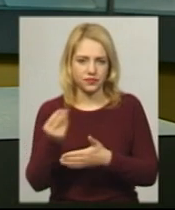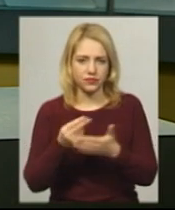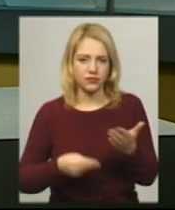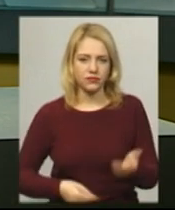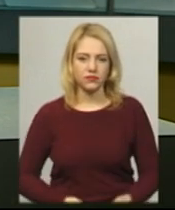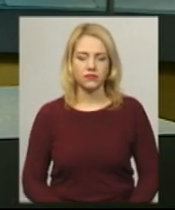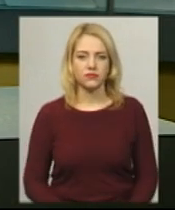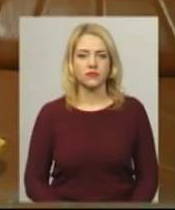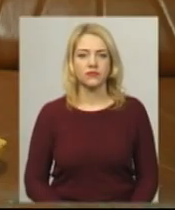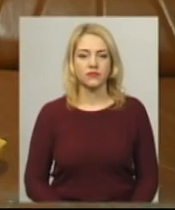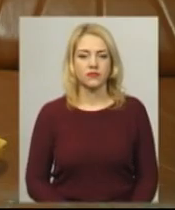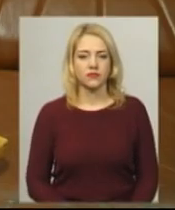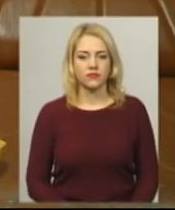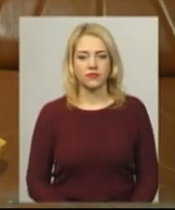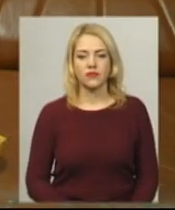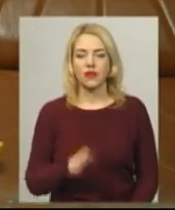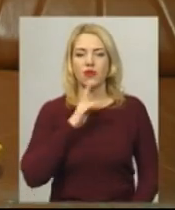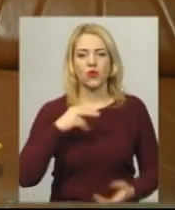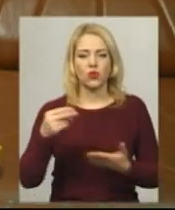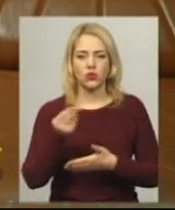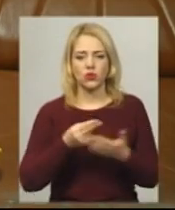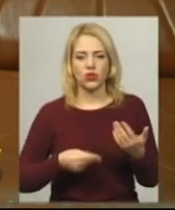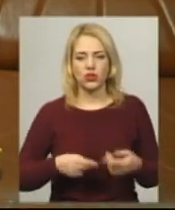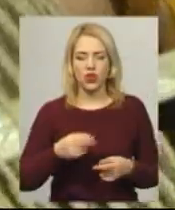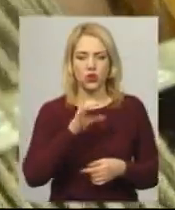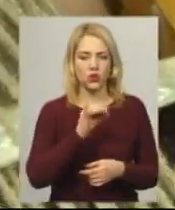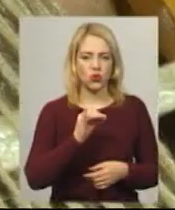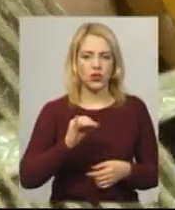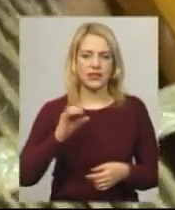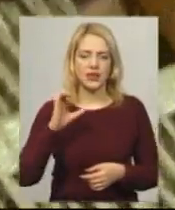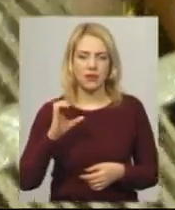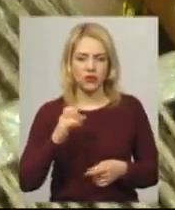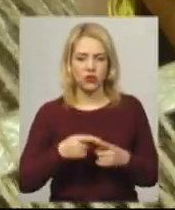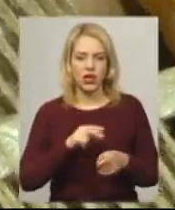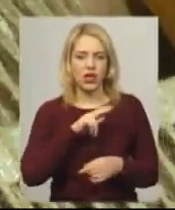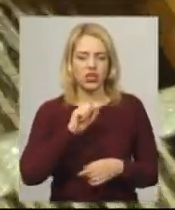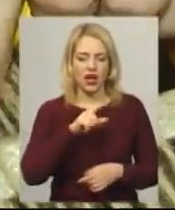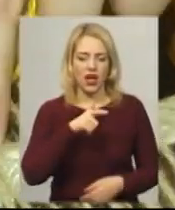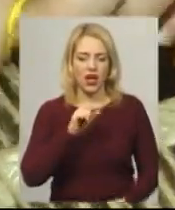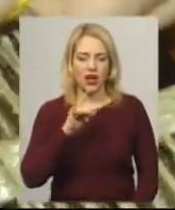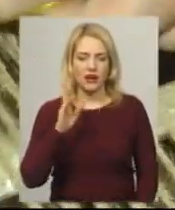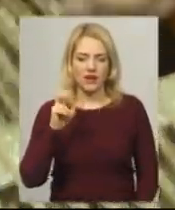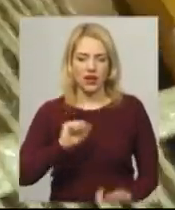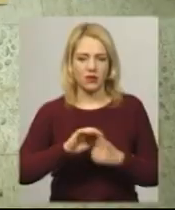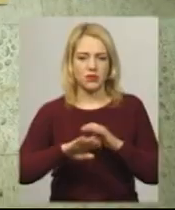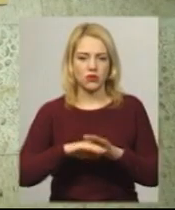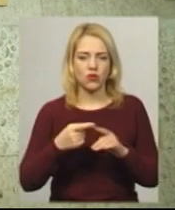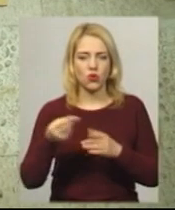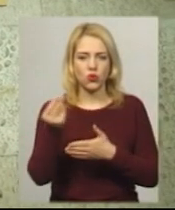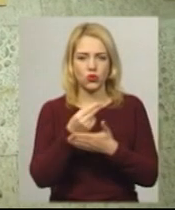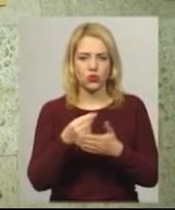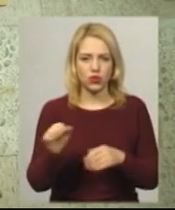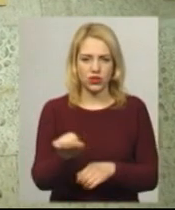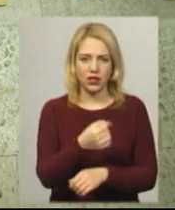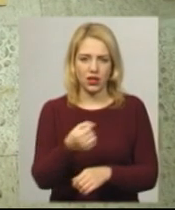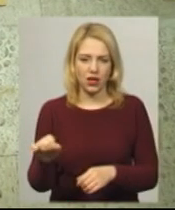сюжеті. Художниця Юлія Степенюк з Чагарівки Кам'янець-Подільського району займається художнім ткацтвом. Вона вручну створює